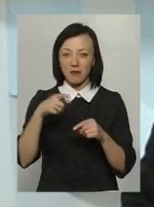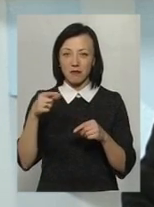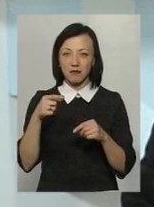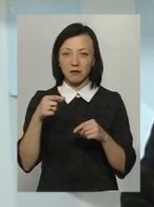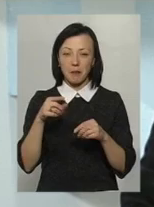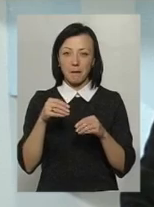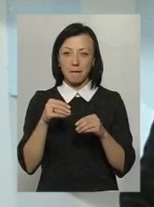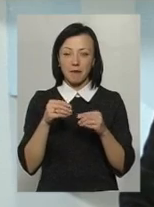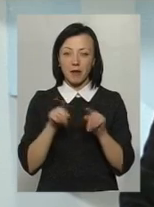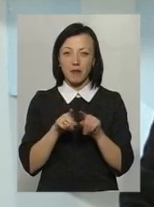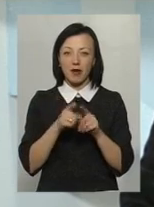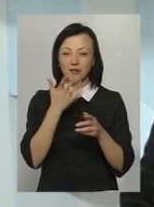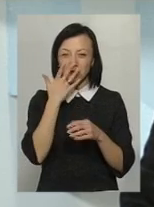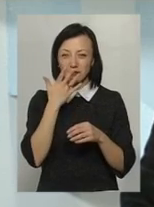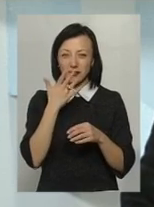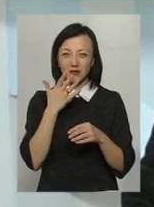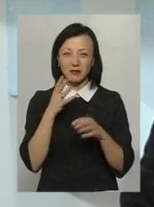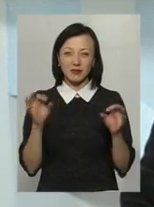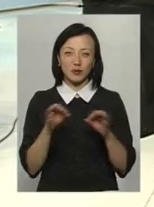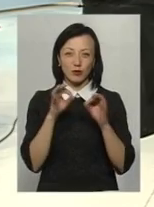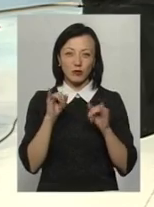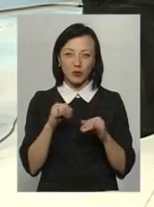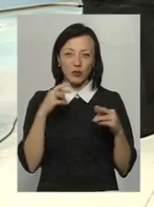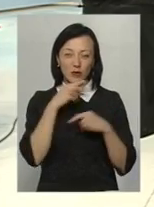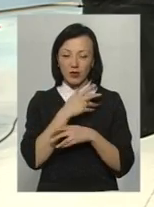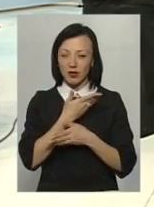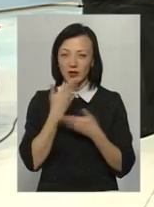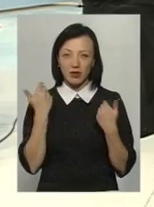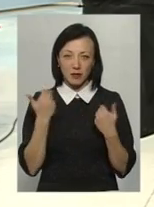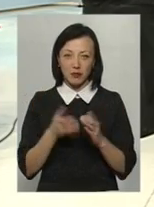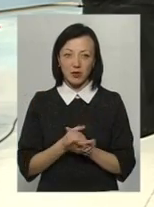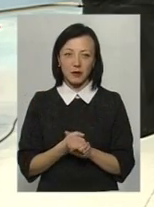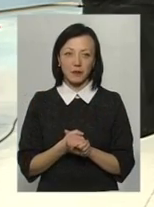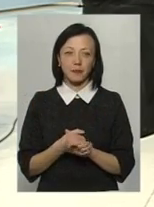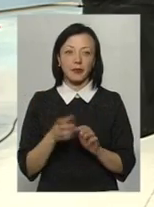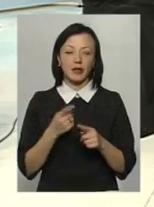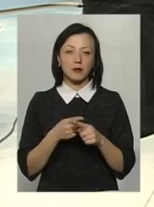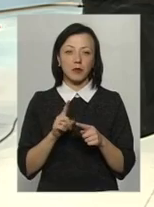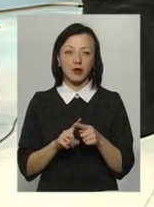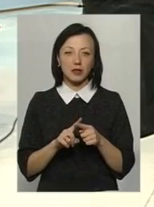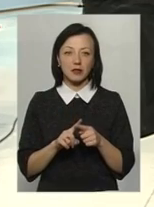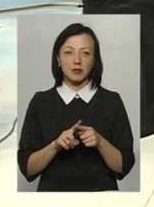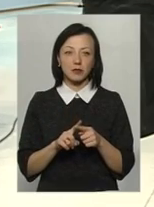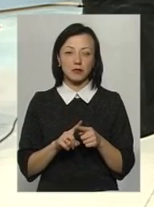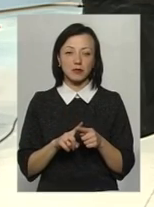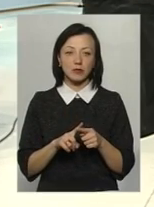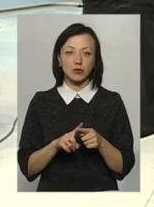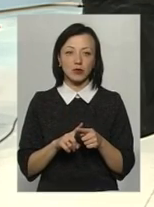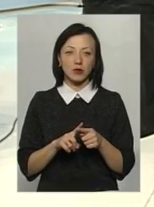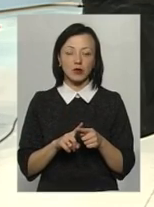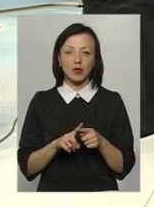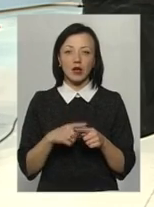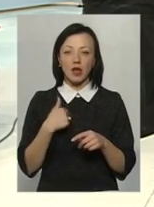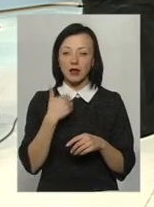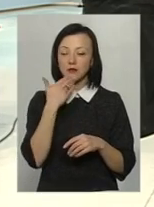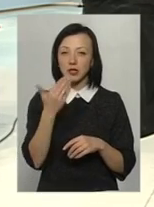ніяких фекалій там не було, аміака теж не було в них. Тому я спросив у хазіна цієї